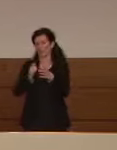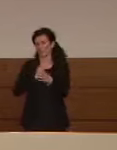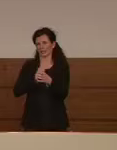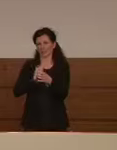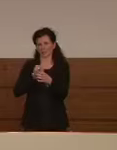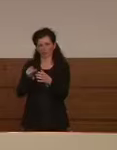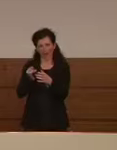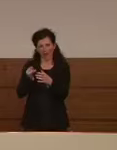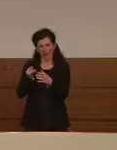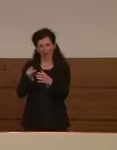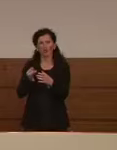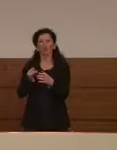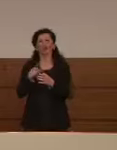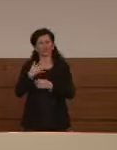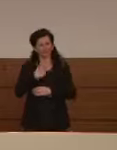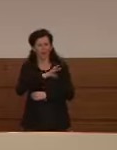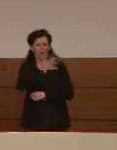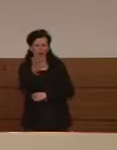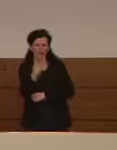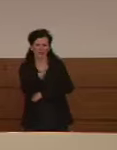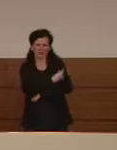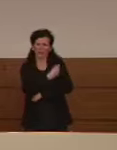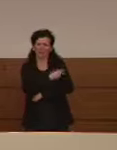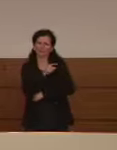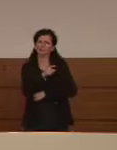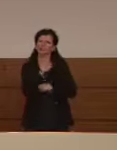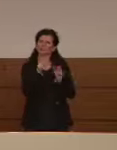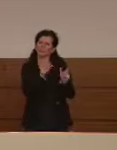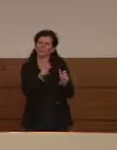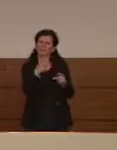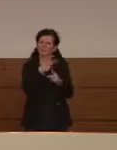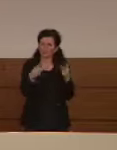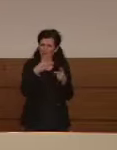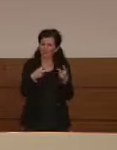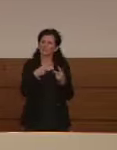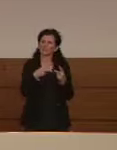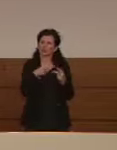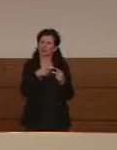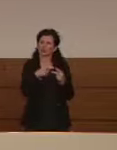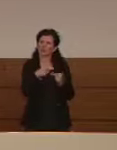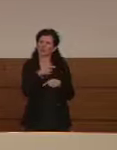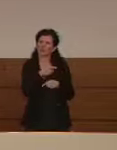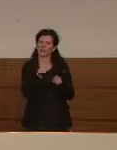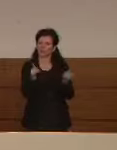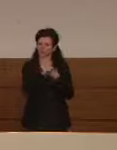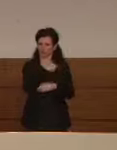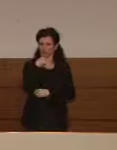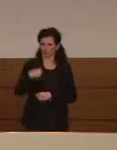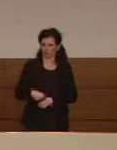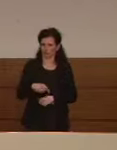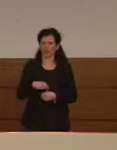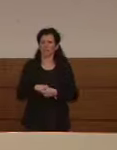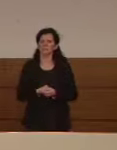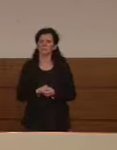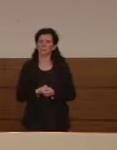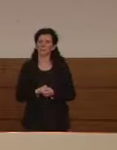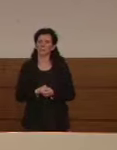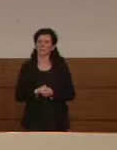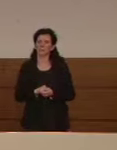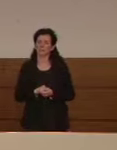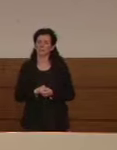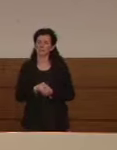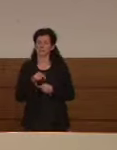e altri vaccini in sperimentazione anche anche in Cina questa per quanto riguarda la